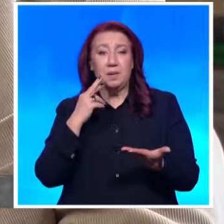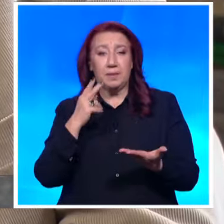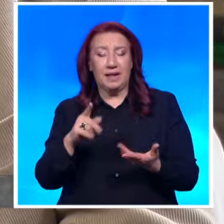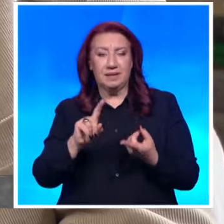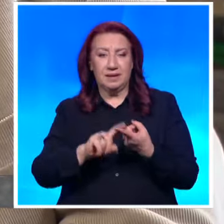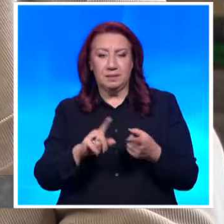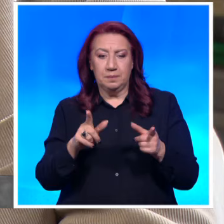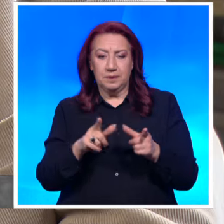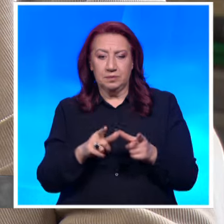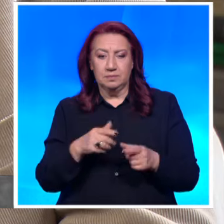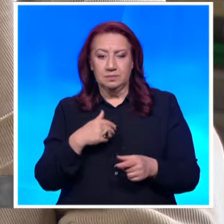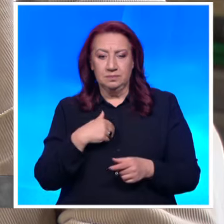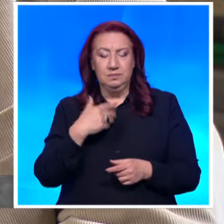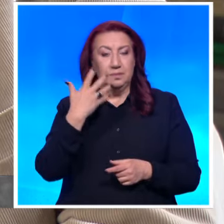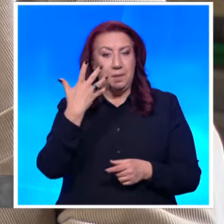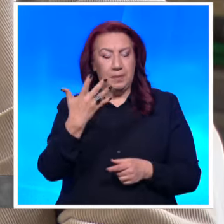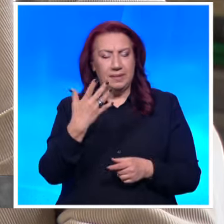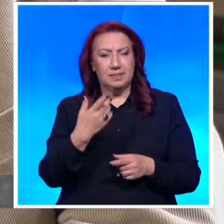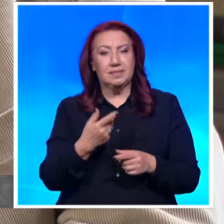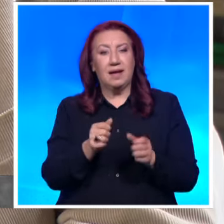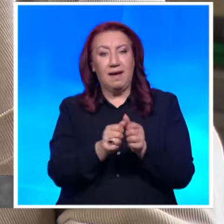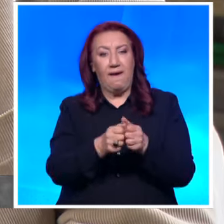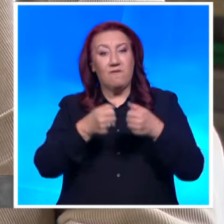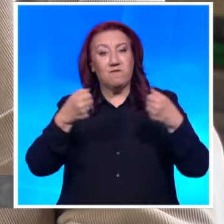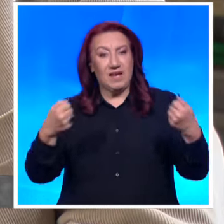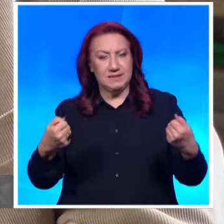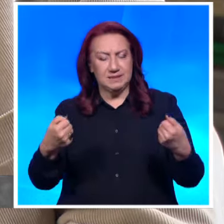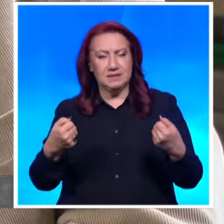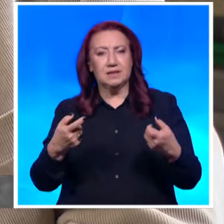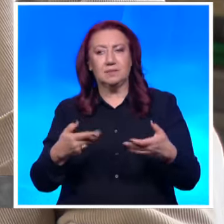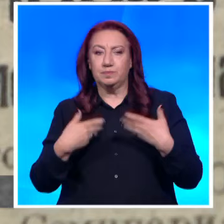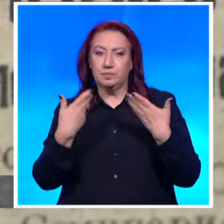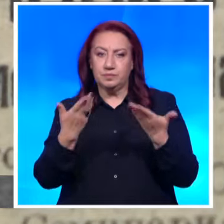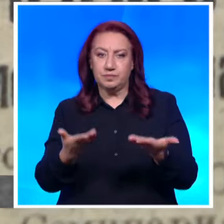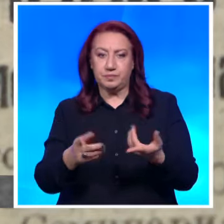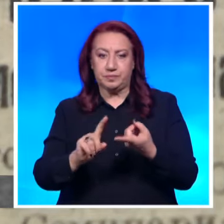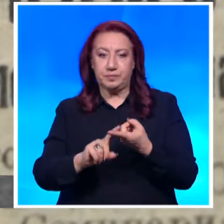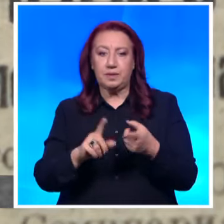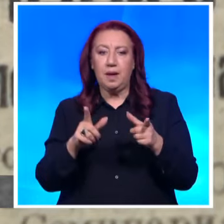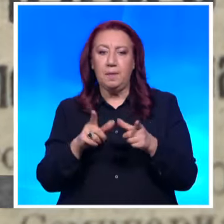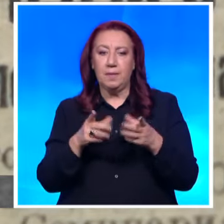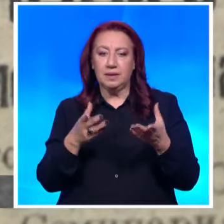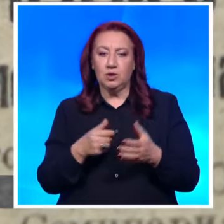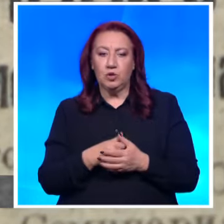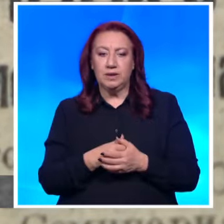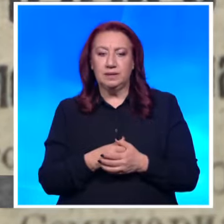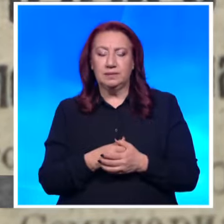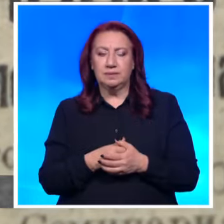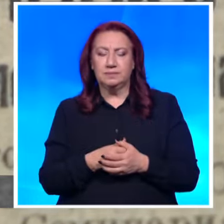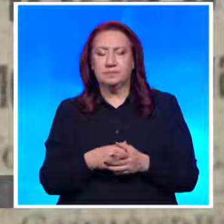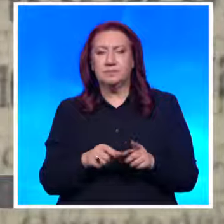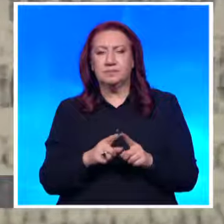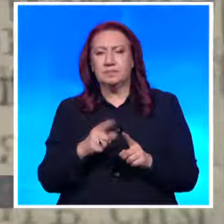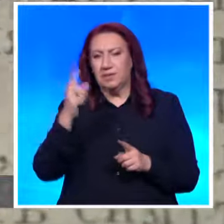мисловесника бяха, които са посветени на Кирил и Методий. Иначе в всеки